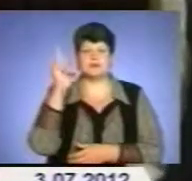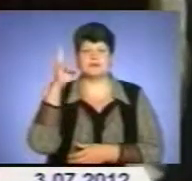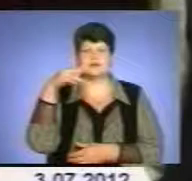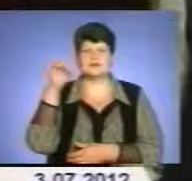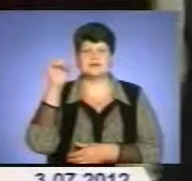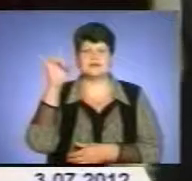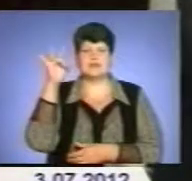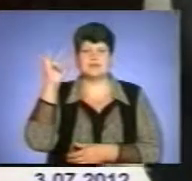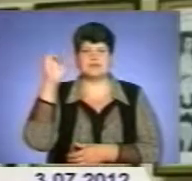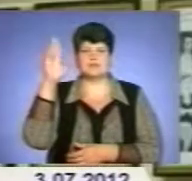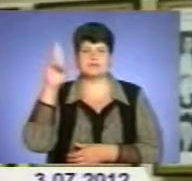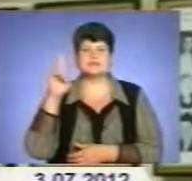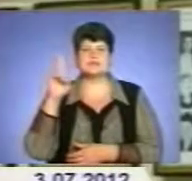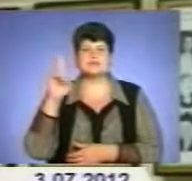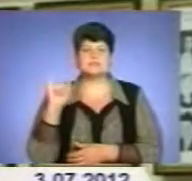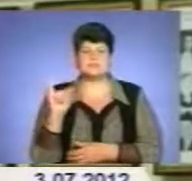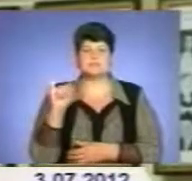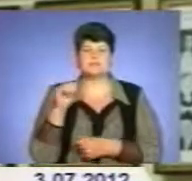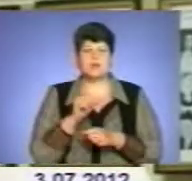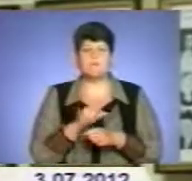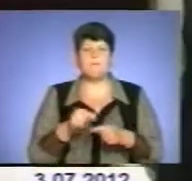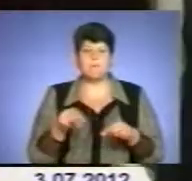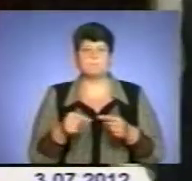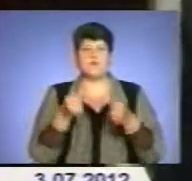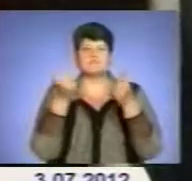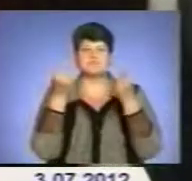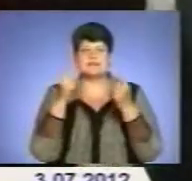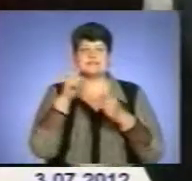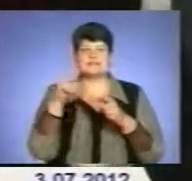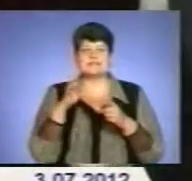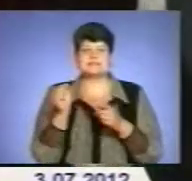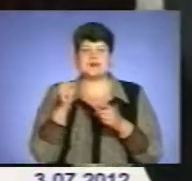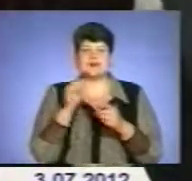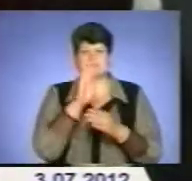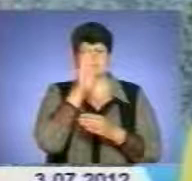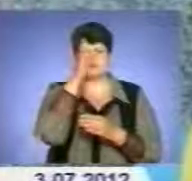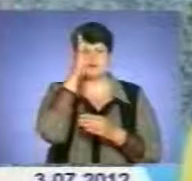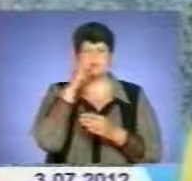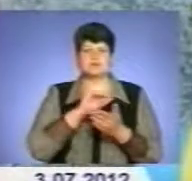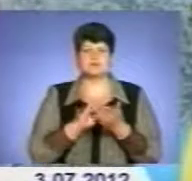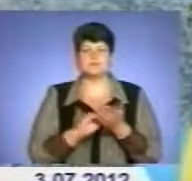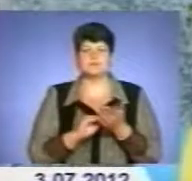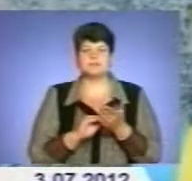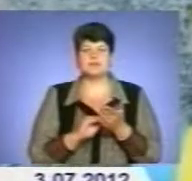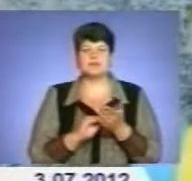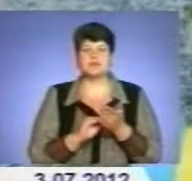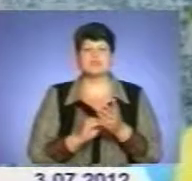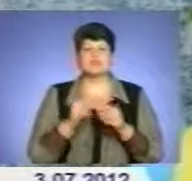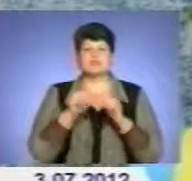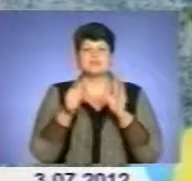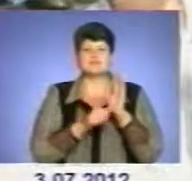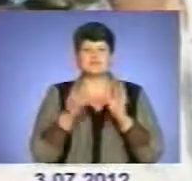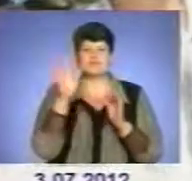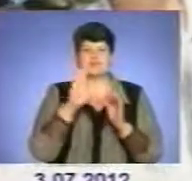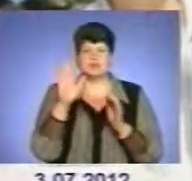за зряду. Було так. Це були страшні морі. Так ми і називали – море плачу. 17 вересня жителі Чорткова